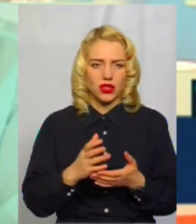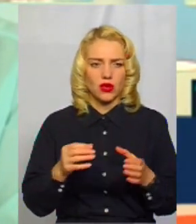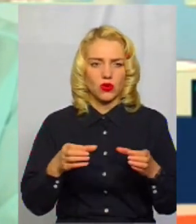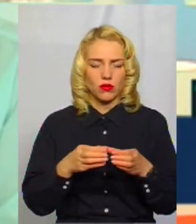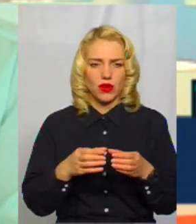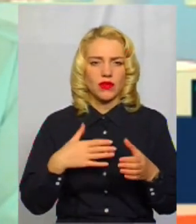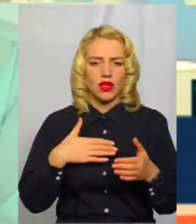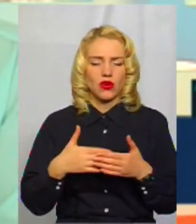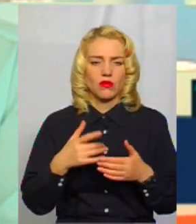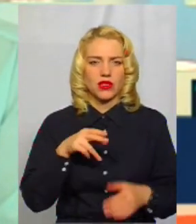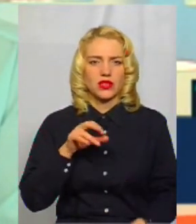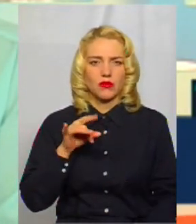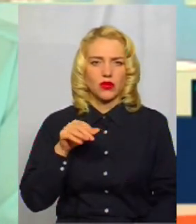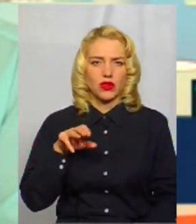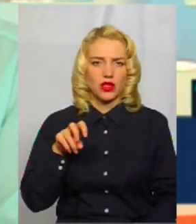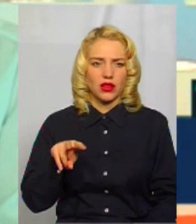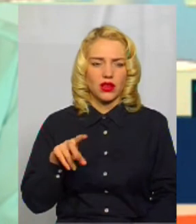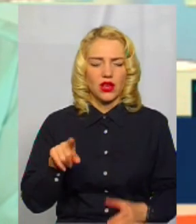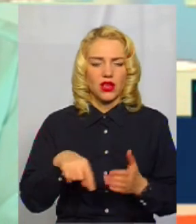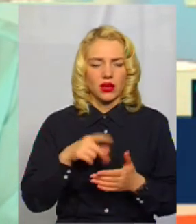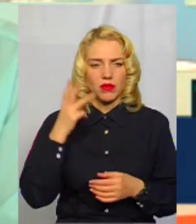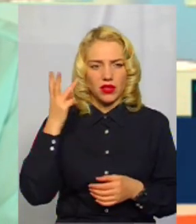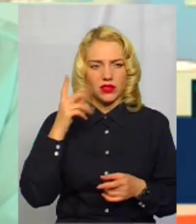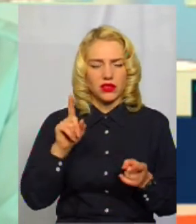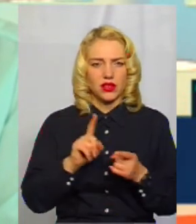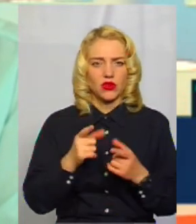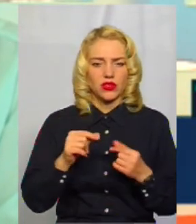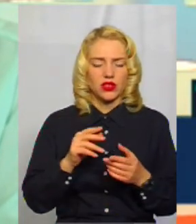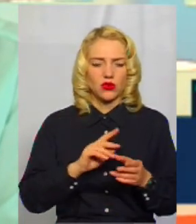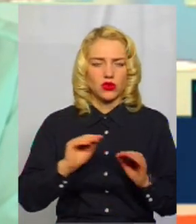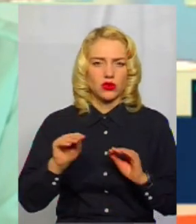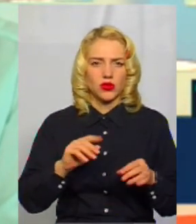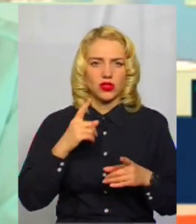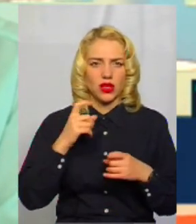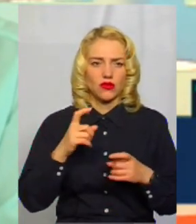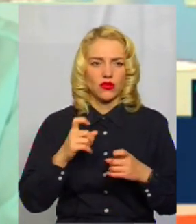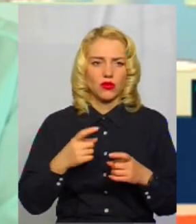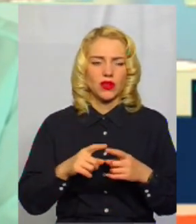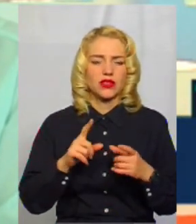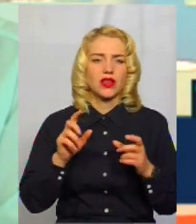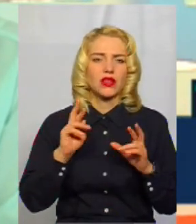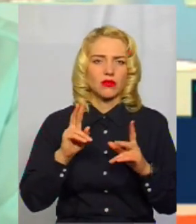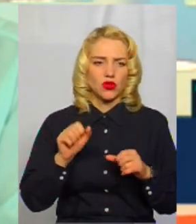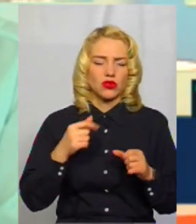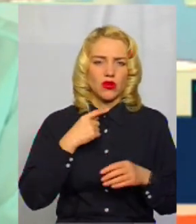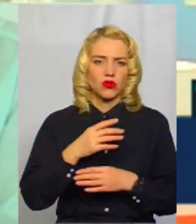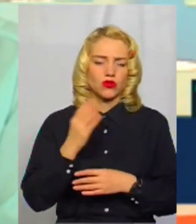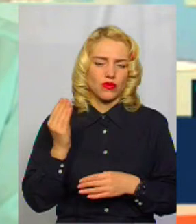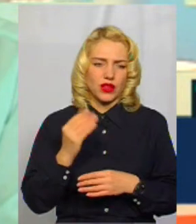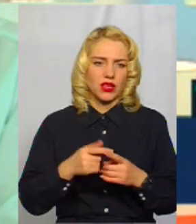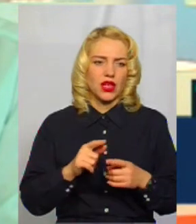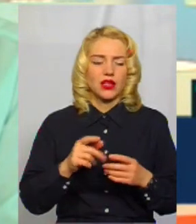група, громадський портал Хмельницький, де також розміщена інформація про те, як люди можуть голосувати. Спростити?